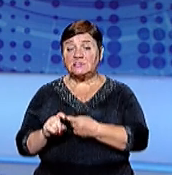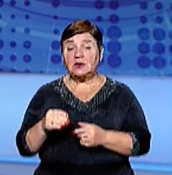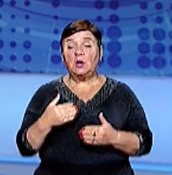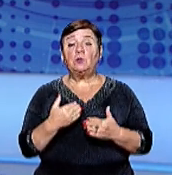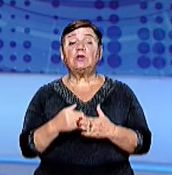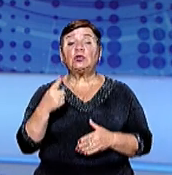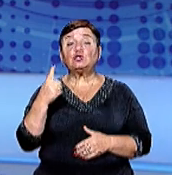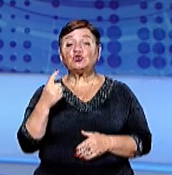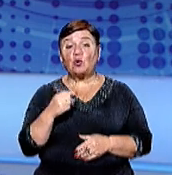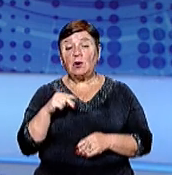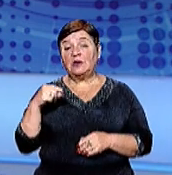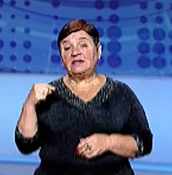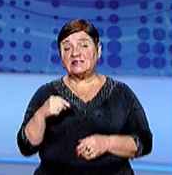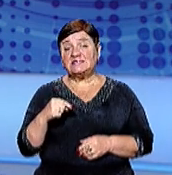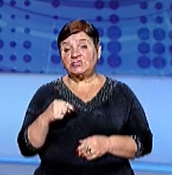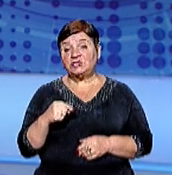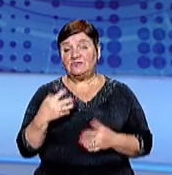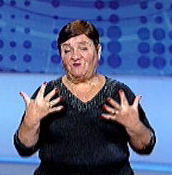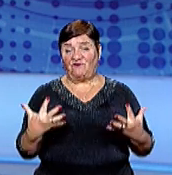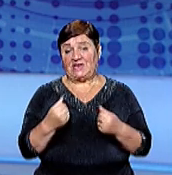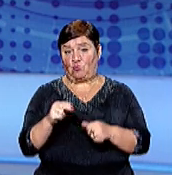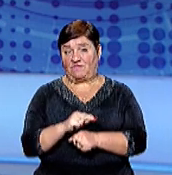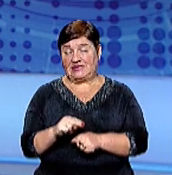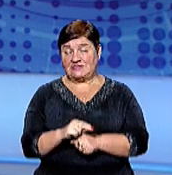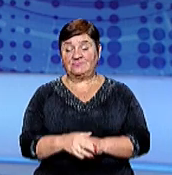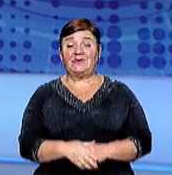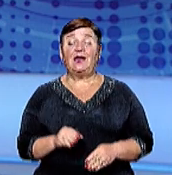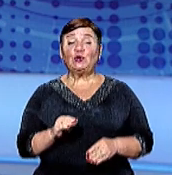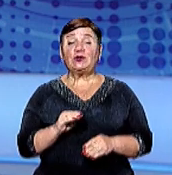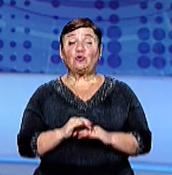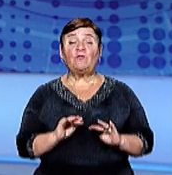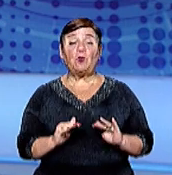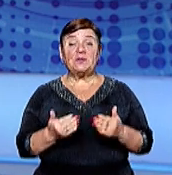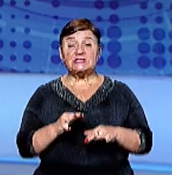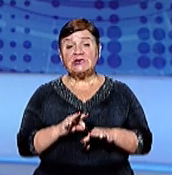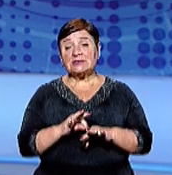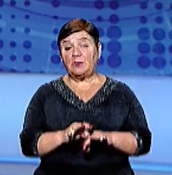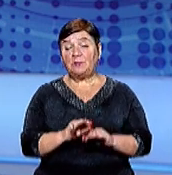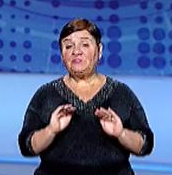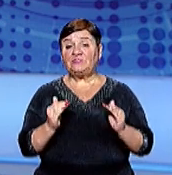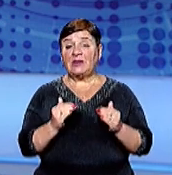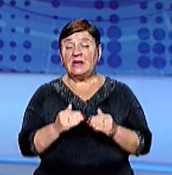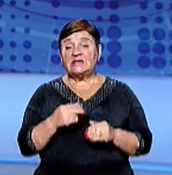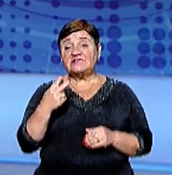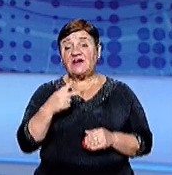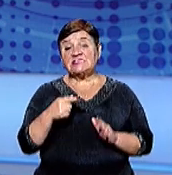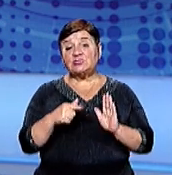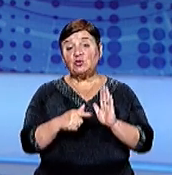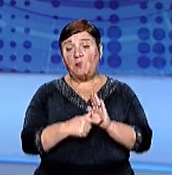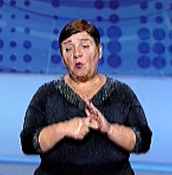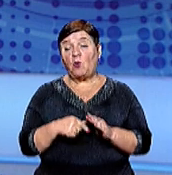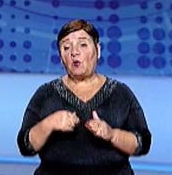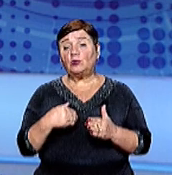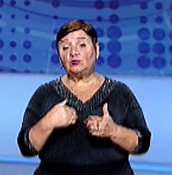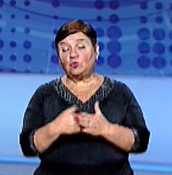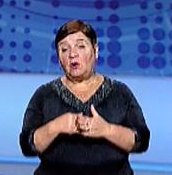100 тисяч вилікувалися Додаткові обмеження запровадять на Закарпатті з півночі 27 березня